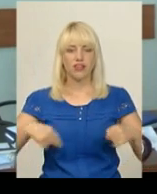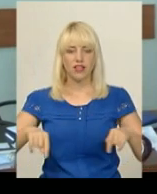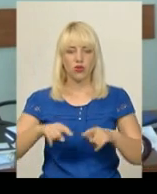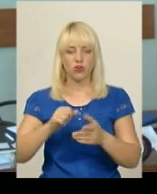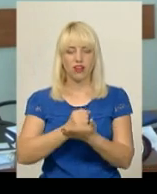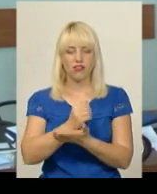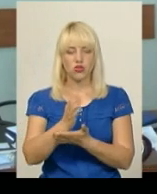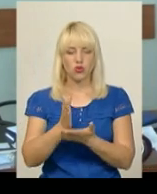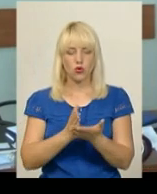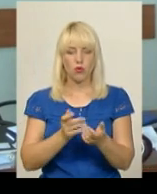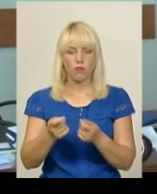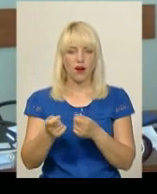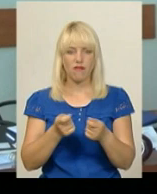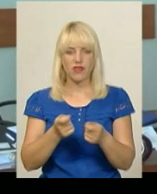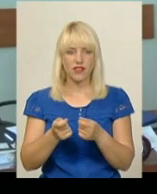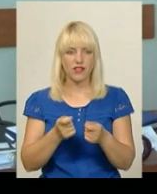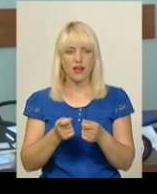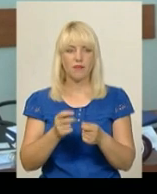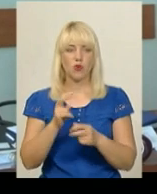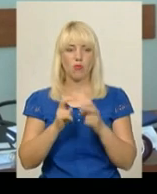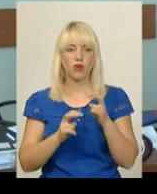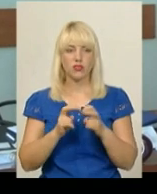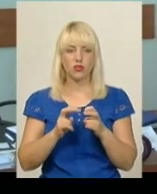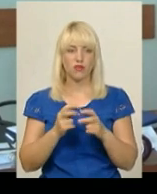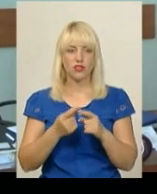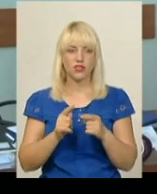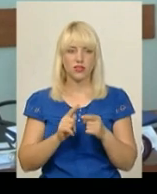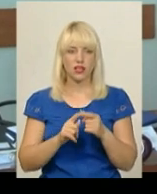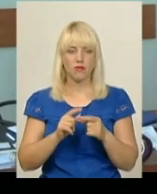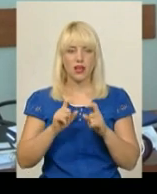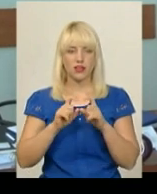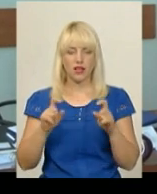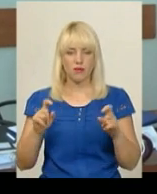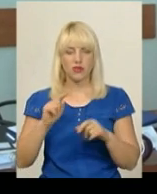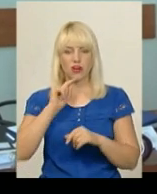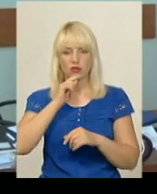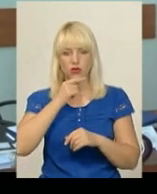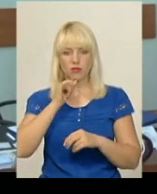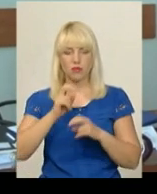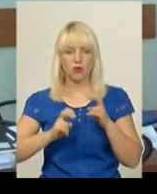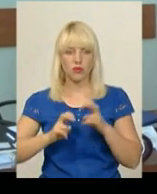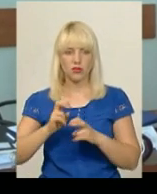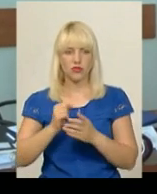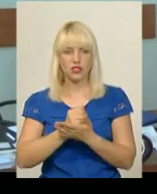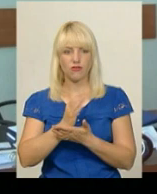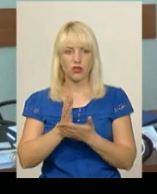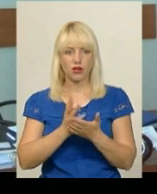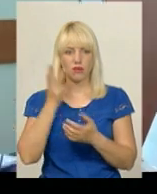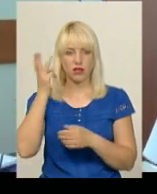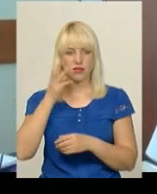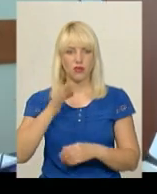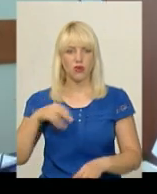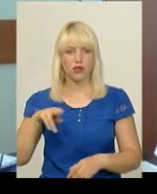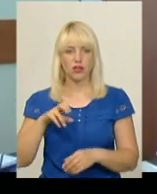управління промисловості та інфраструктури Департаменту економіки промисловості та інфраструктури Хмельницької ОД.